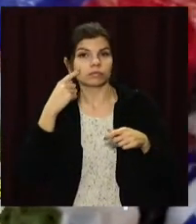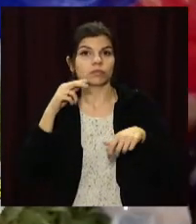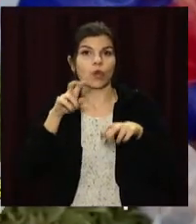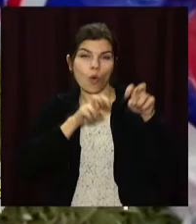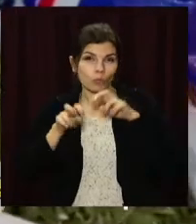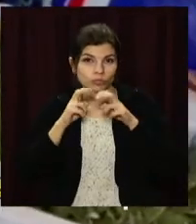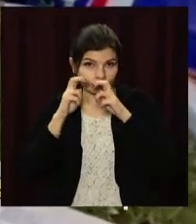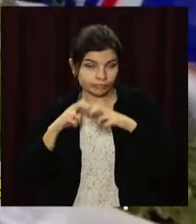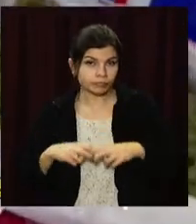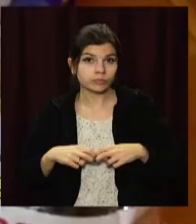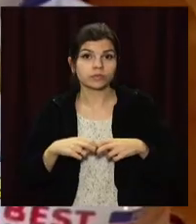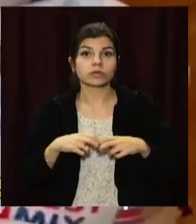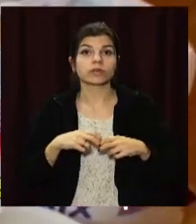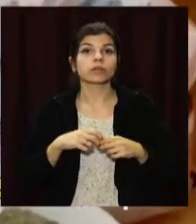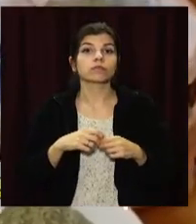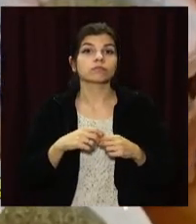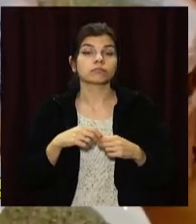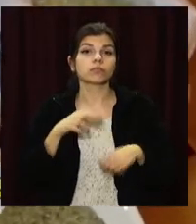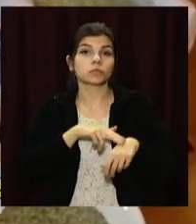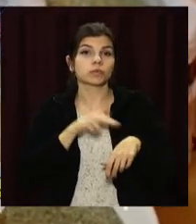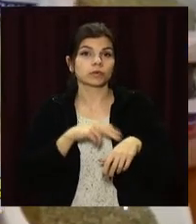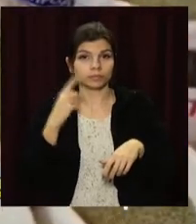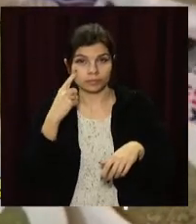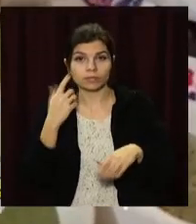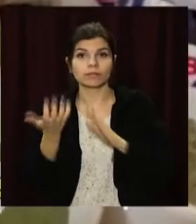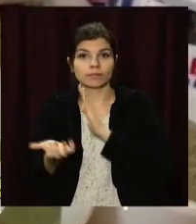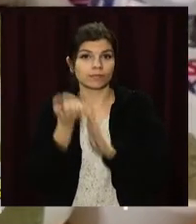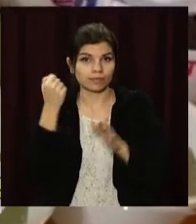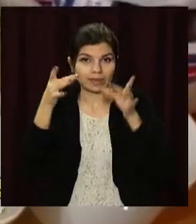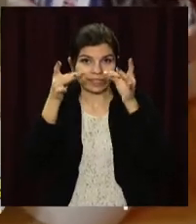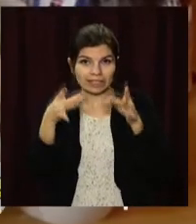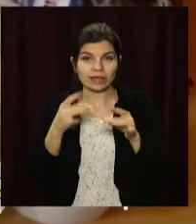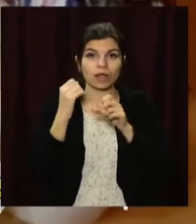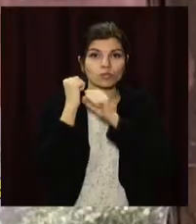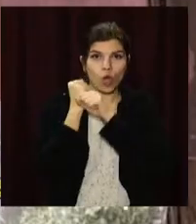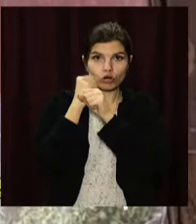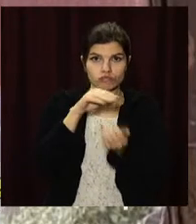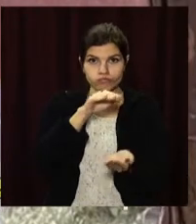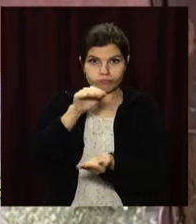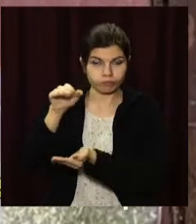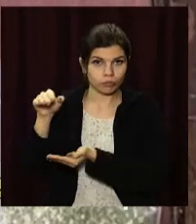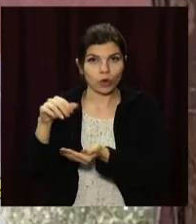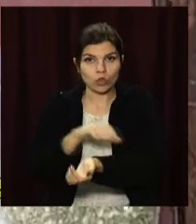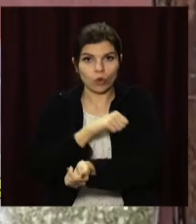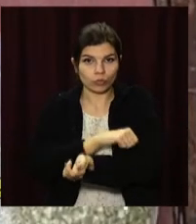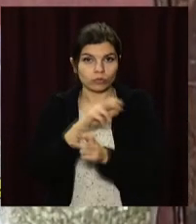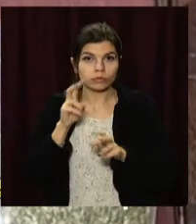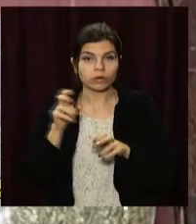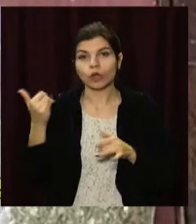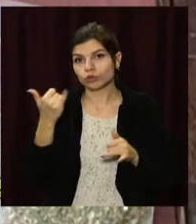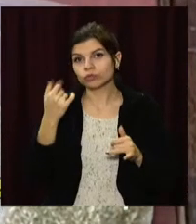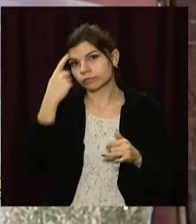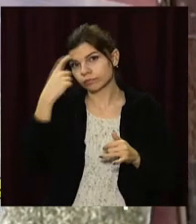у житлі так званого підприємця правоохоронці вилучили сліппакети і мішки з коноплями. Нині чоловіку повідомили про